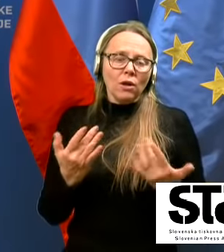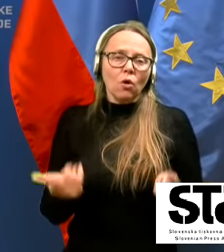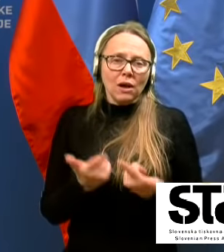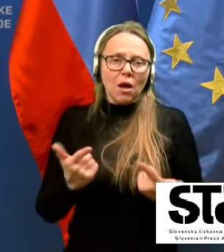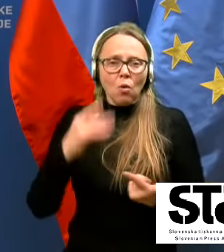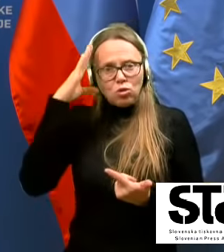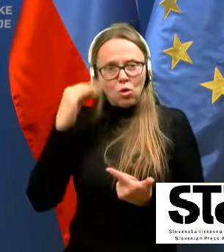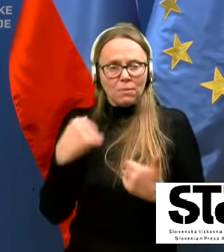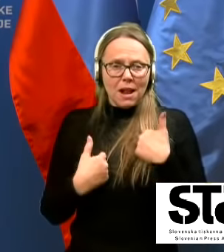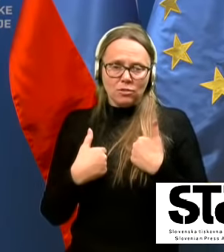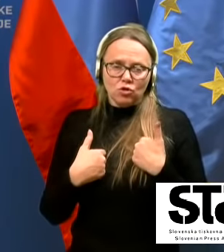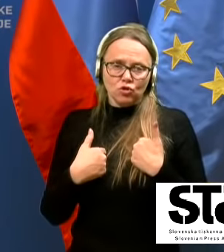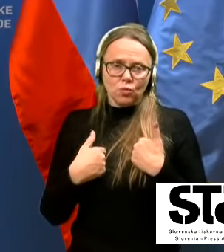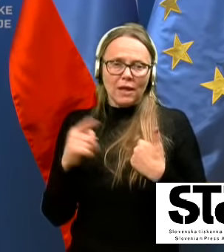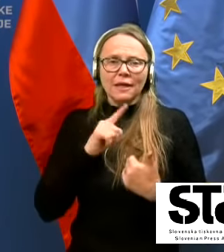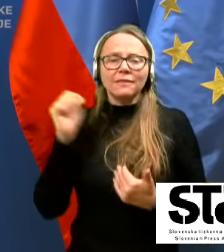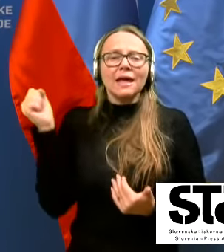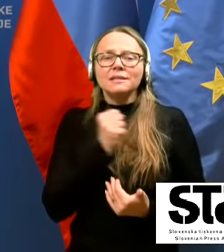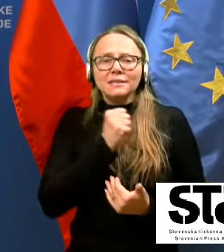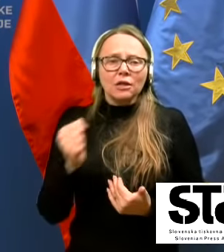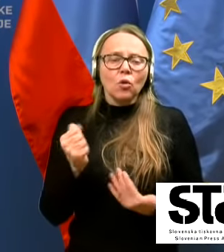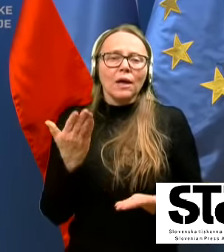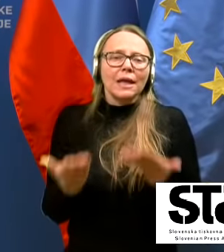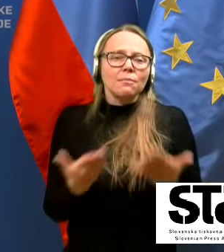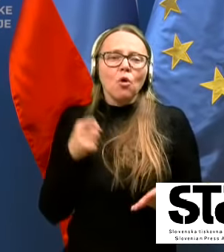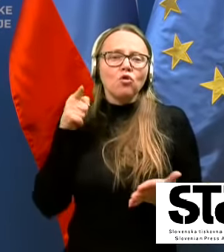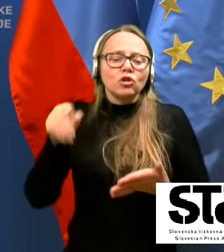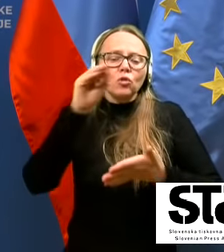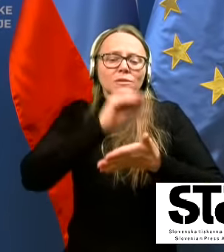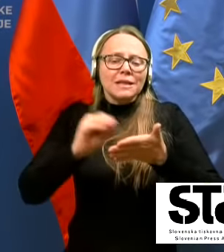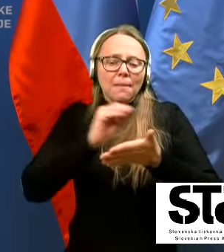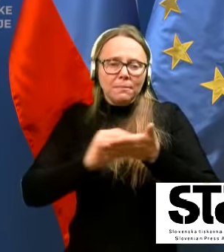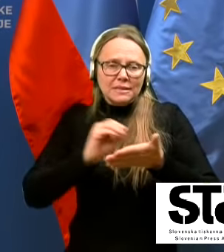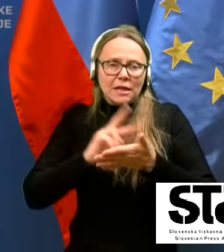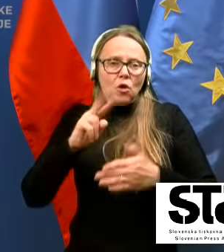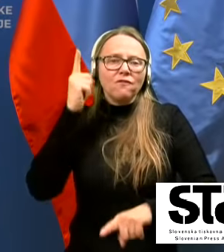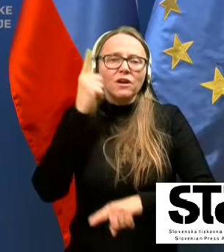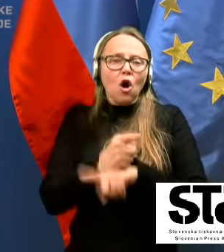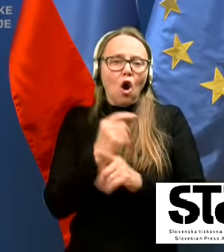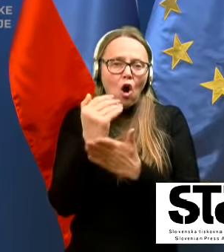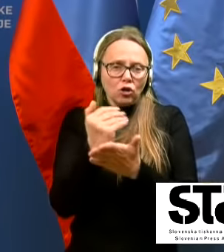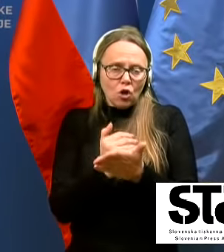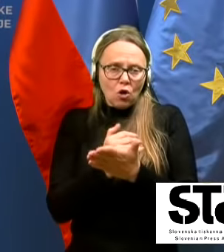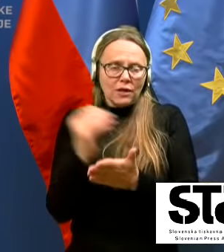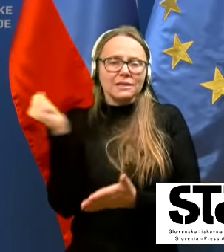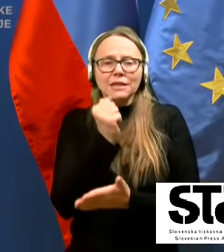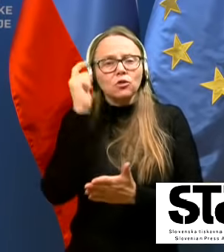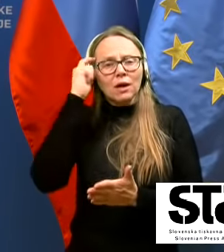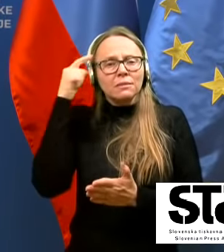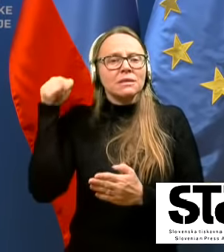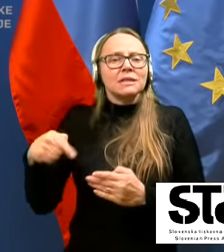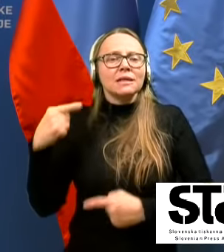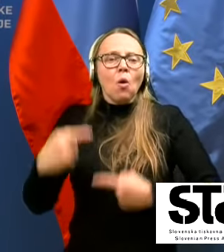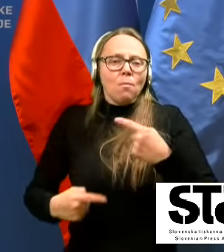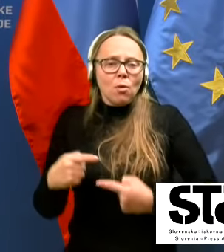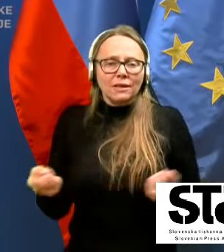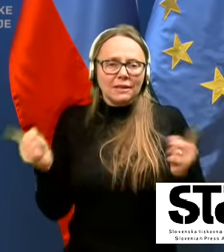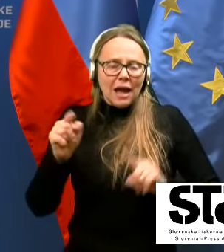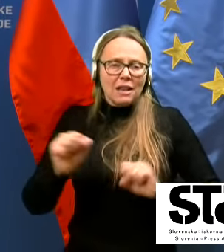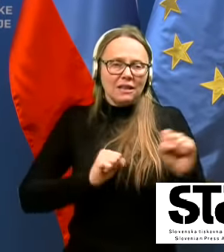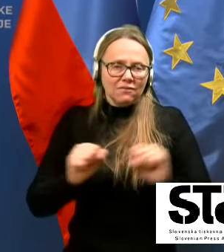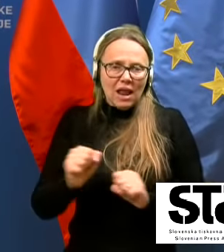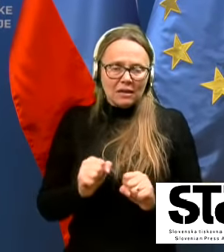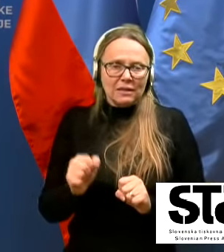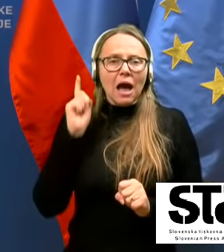in ne zato, ker je morda to zapisano v odlokih, ker tako misli, ne vem, politika ali vlada, ampak